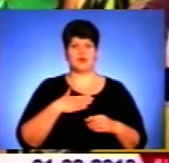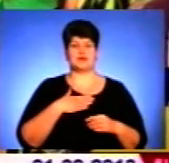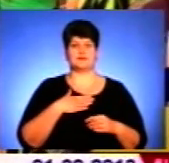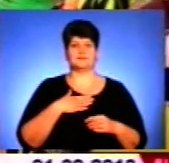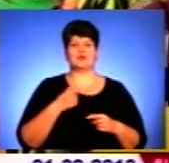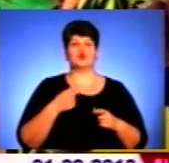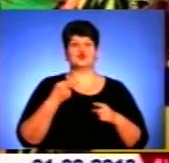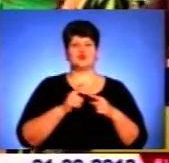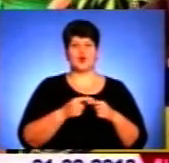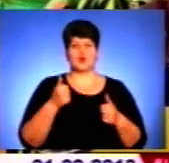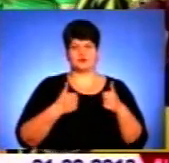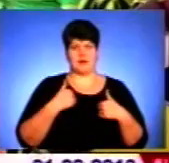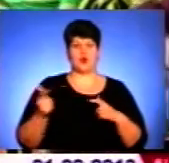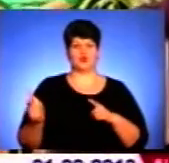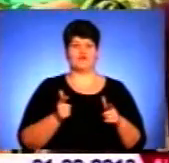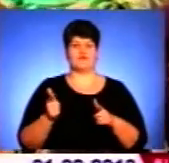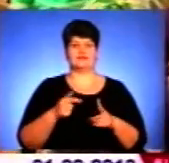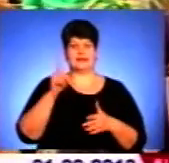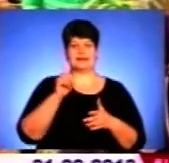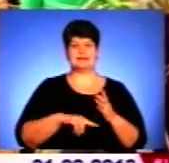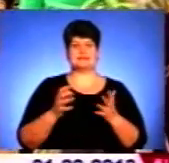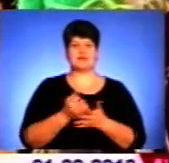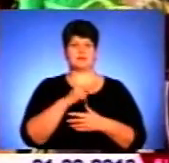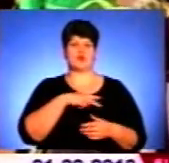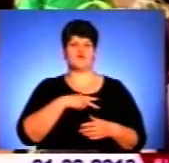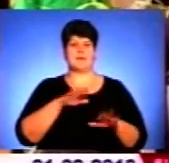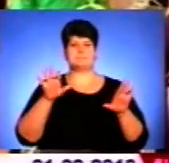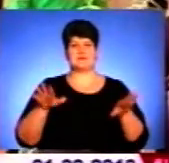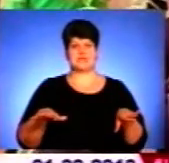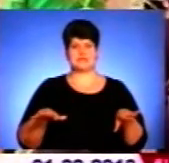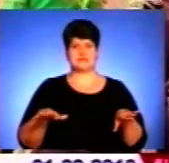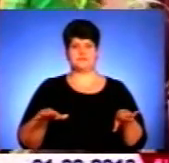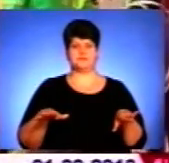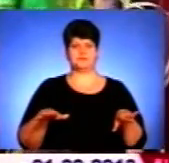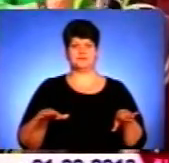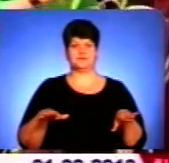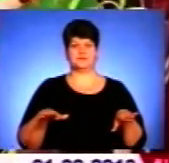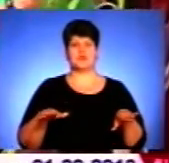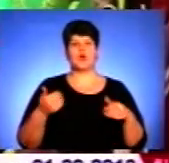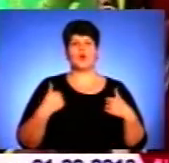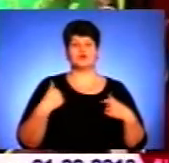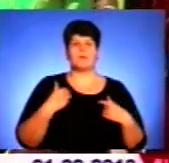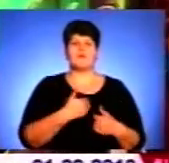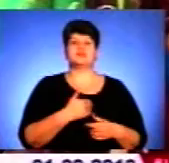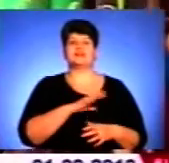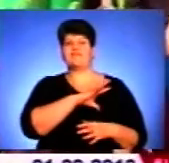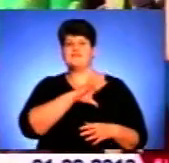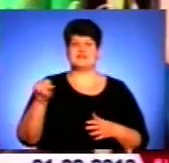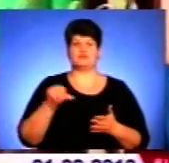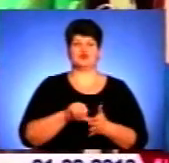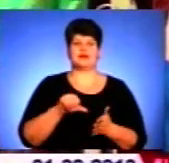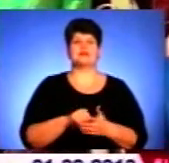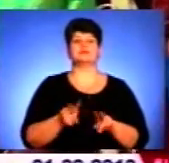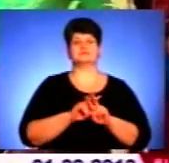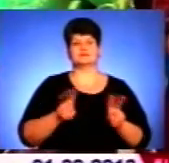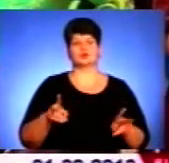конкурсу готувався, надіювся зайняти якесь призове місце. І хочеться побажати всім учасникам так само